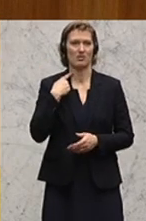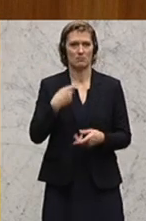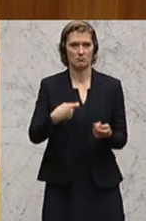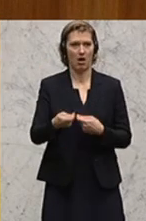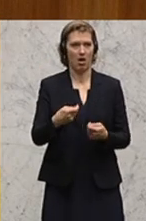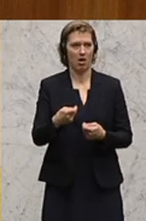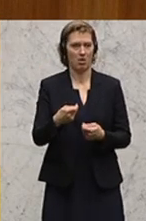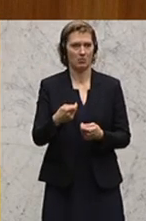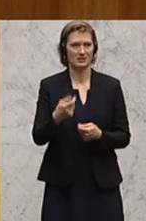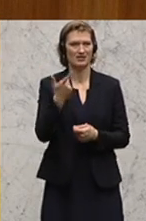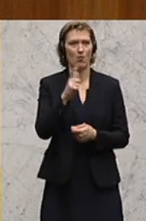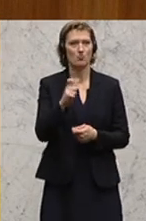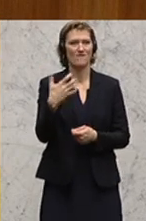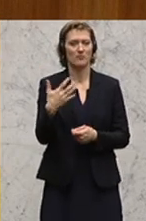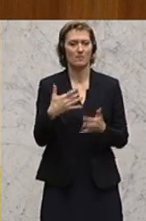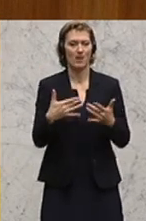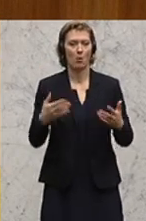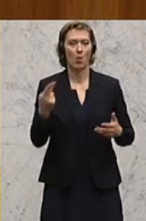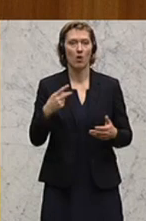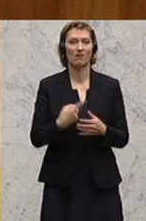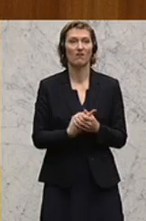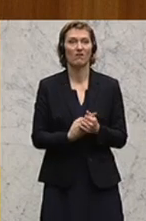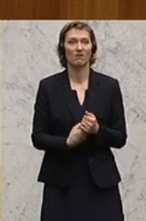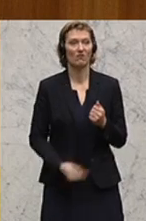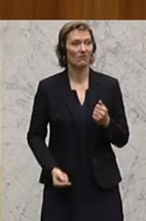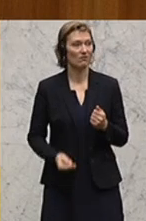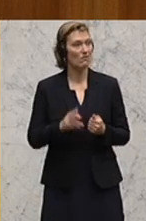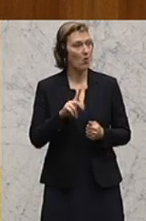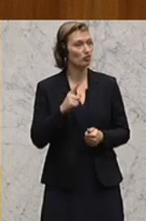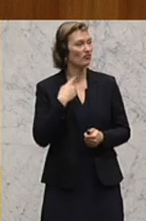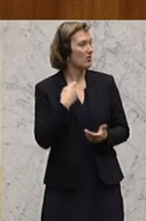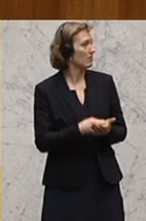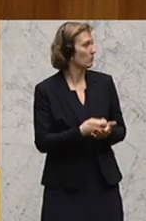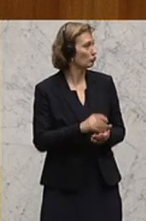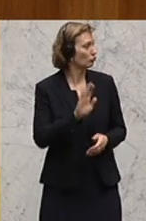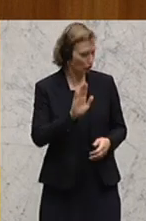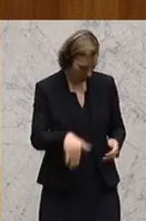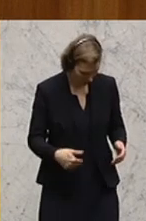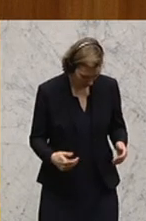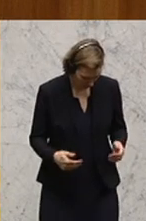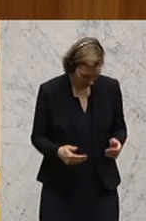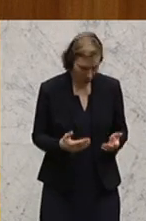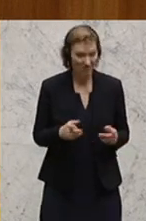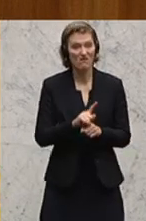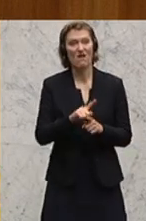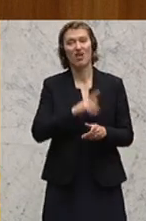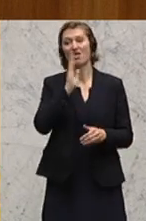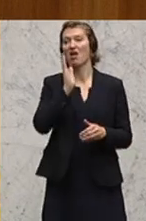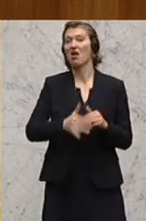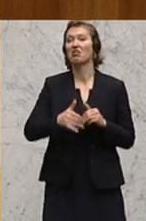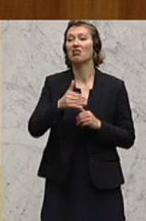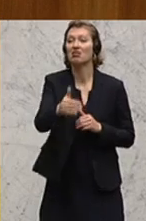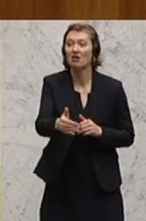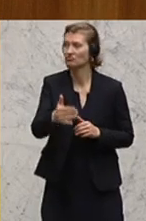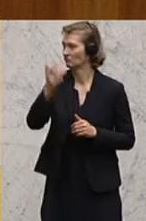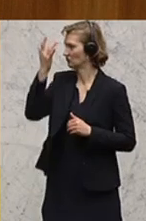Schweinemarkt 250 Millionen Euro fehlen, weil der Schweinepreis so schlecht ist und ein Ende nicht abzusehen